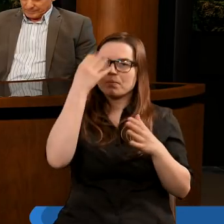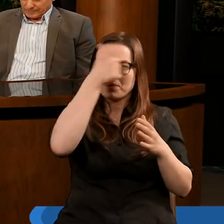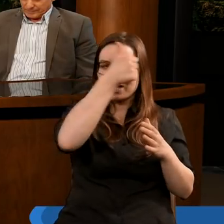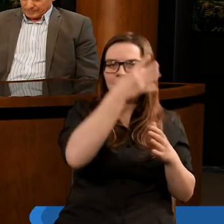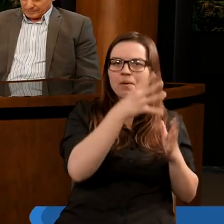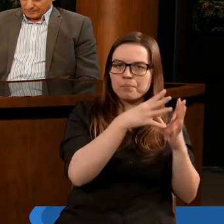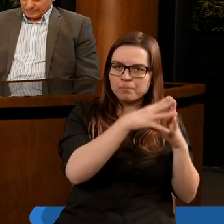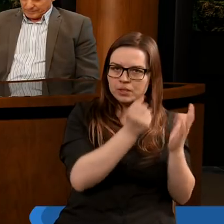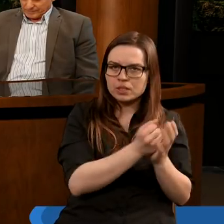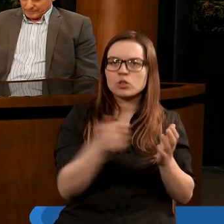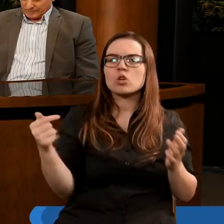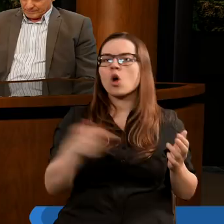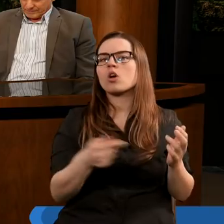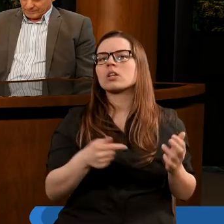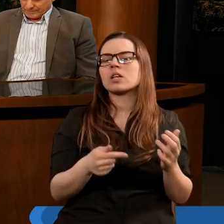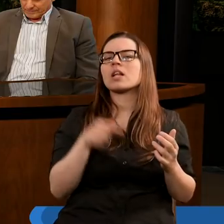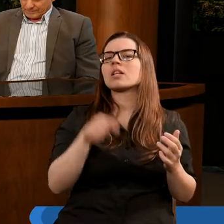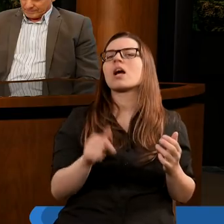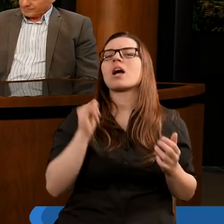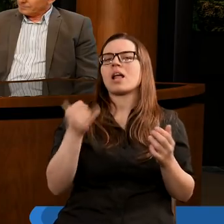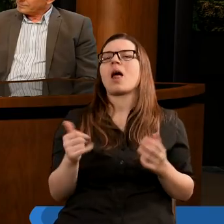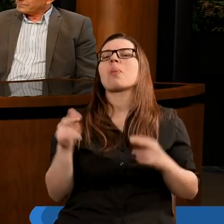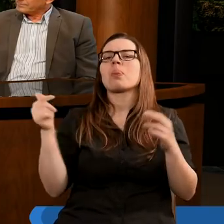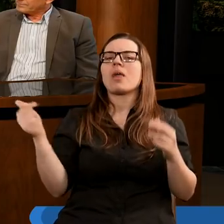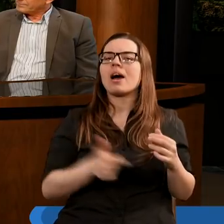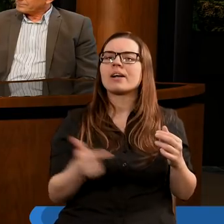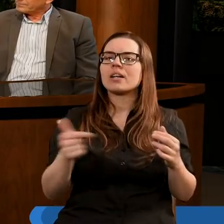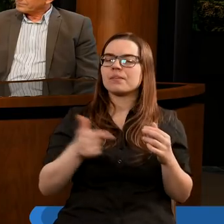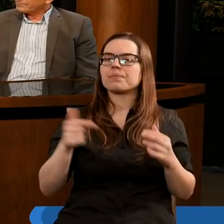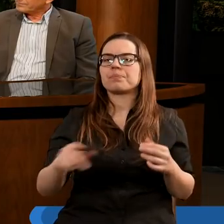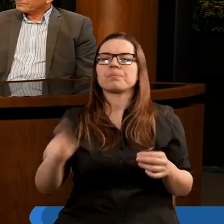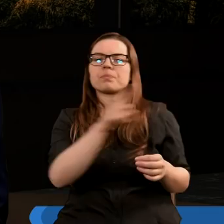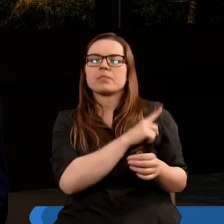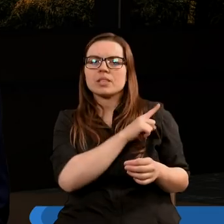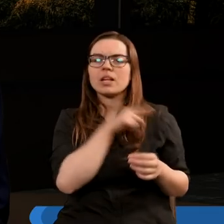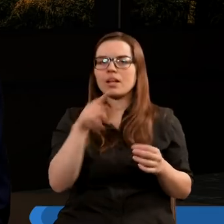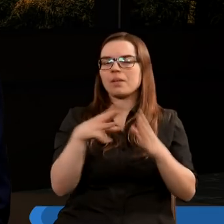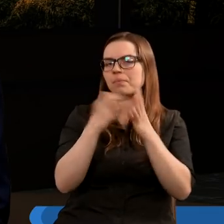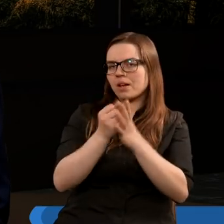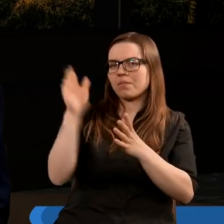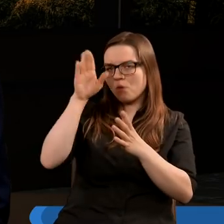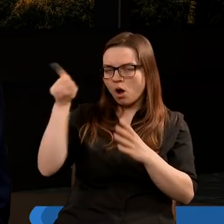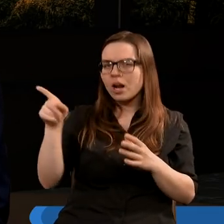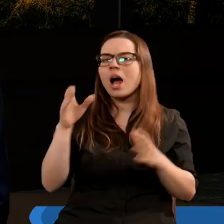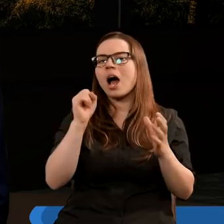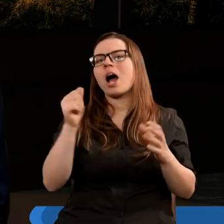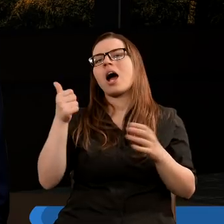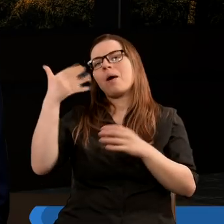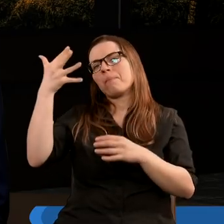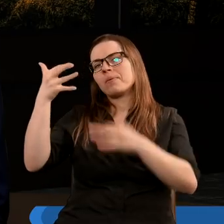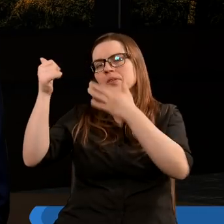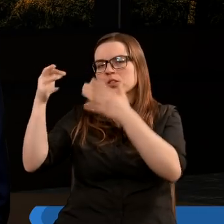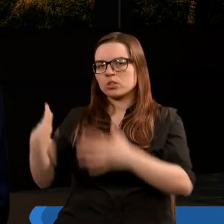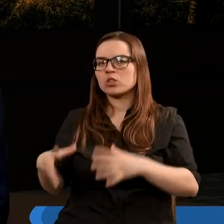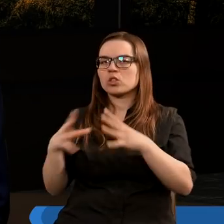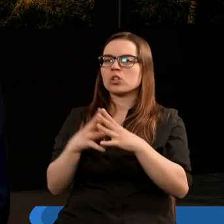cztery przykazania dotyczą tego, jak należy przestrzegać te prawa związane z Bogiem. Kolejne sześć